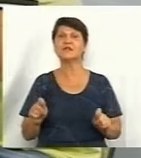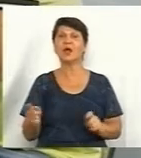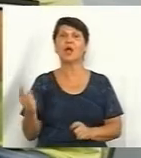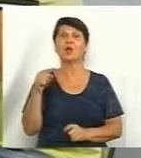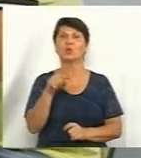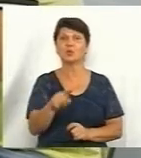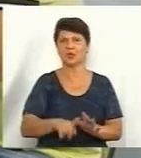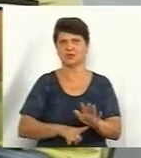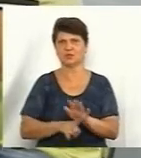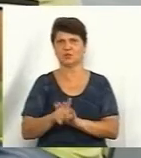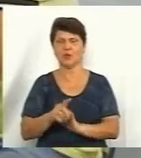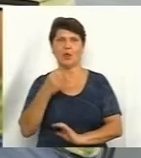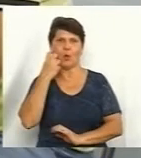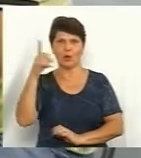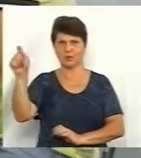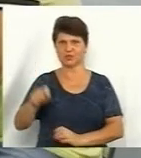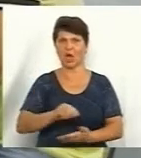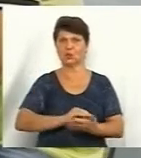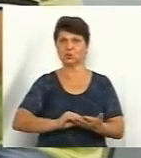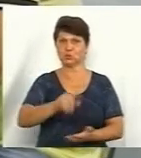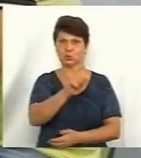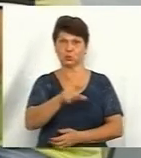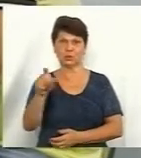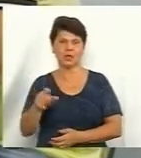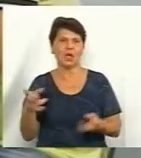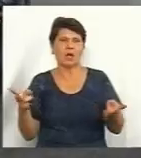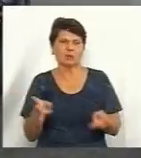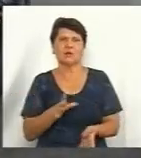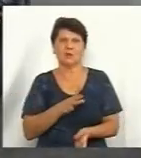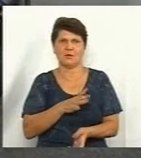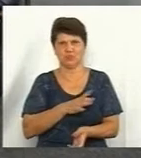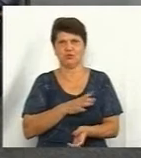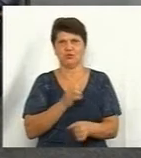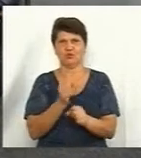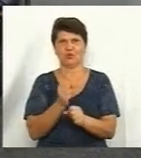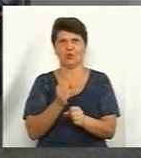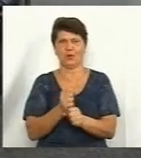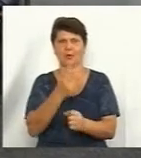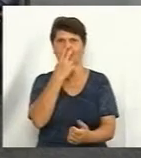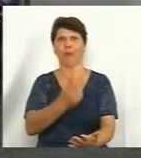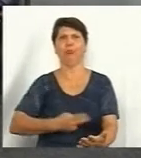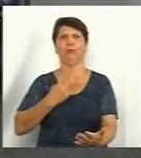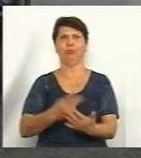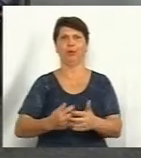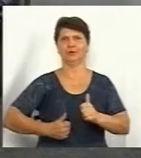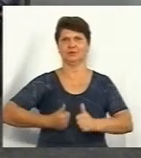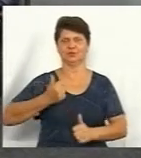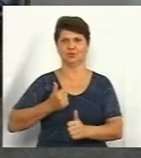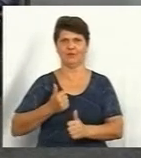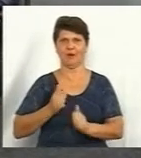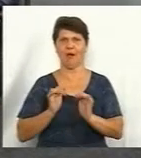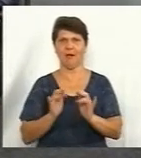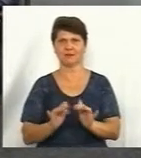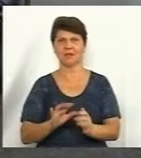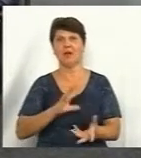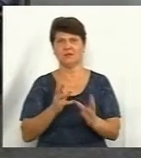її запускали, коли приїжджали журналісти. Тобто, потрібно було зробити певну показову акцію. А так, взагалі, там